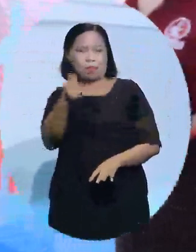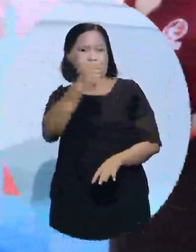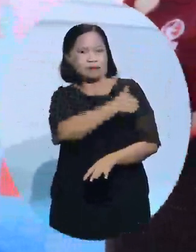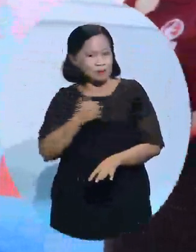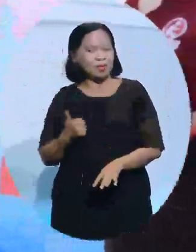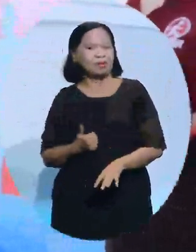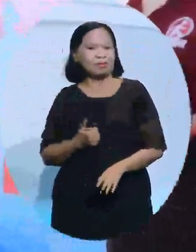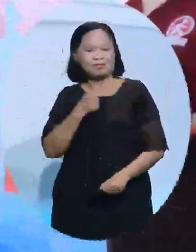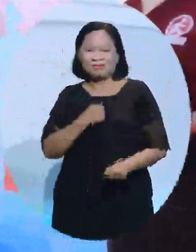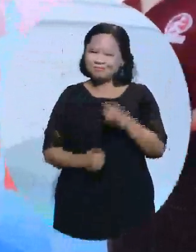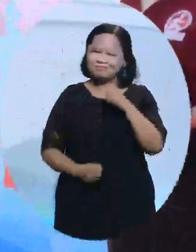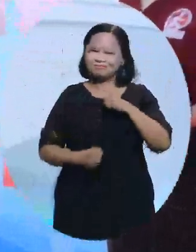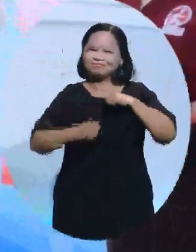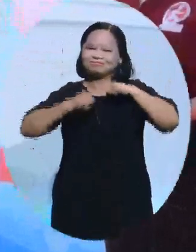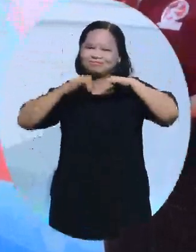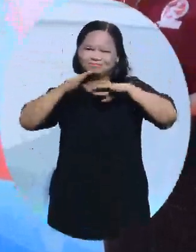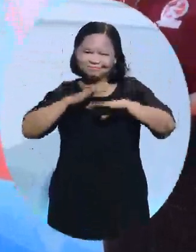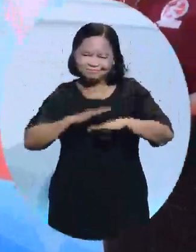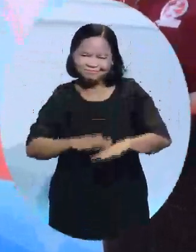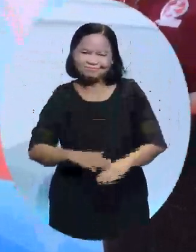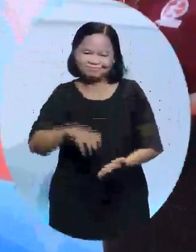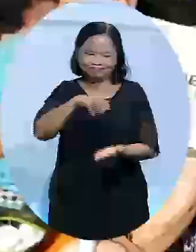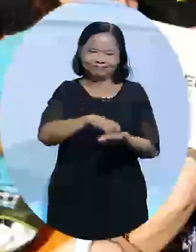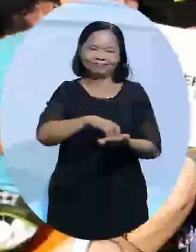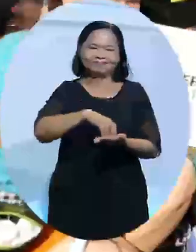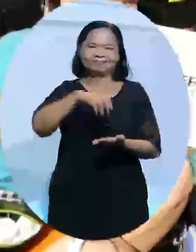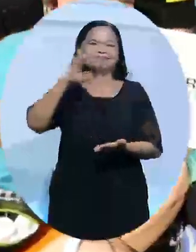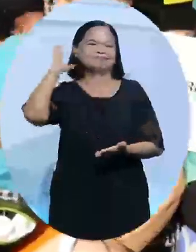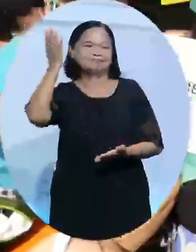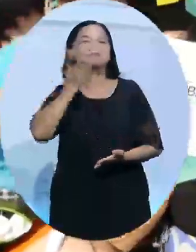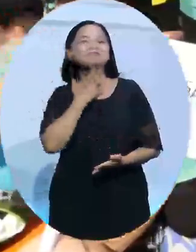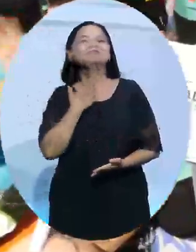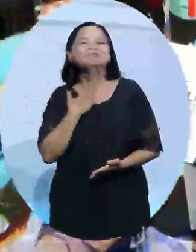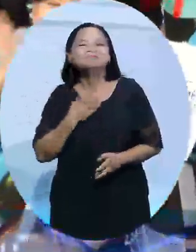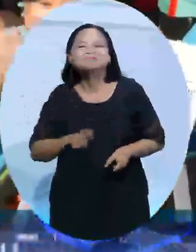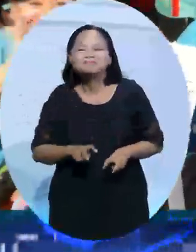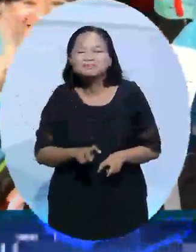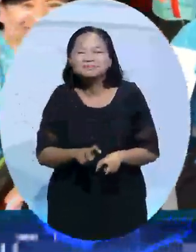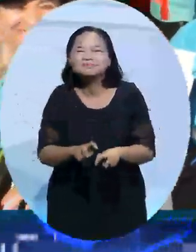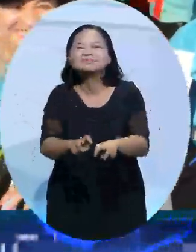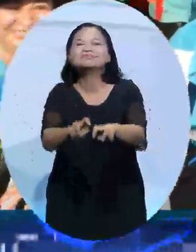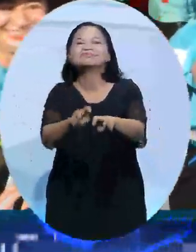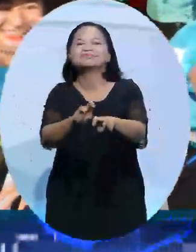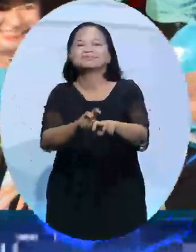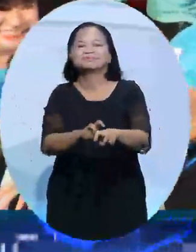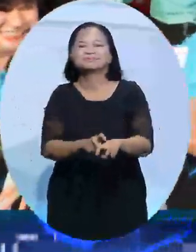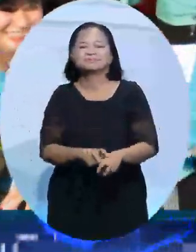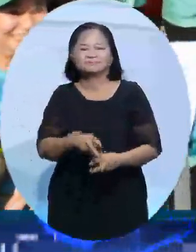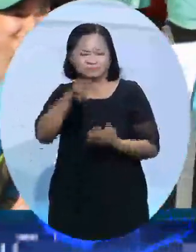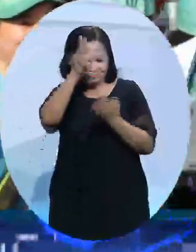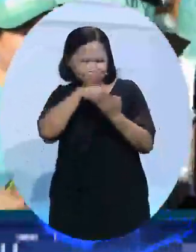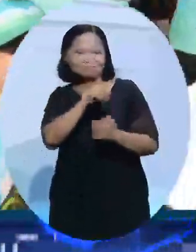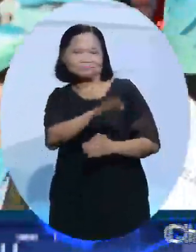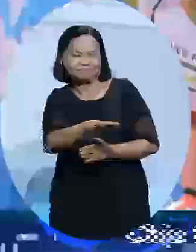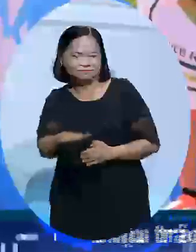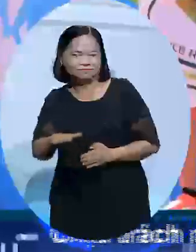viên chuyên nghiệp đạt thành tích cao tại các đấu trường khu vực và thế giới và những người yêu thích bộ môn chạy, bao gồm các doanh nhân, nhà nghiên cứu, học